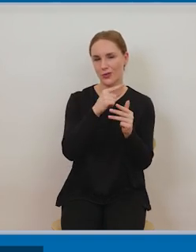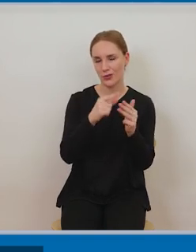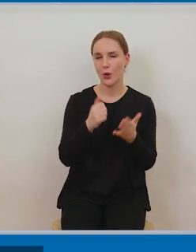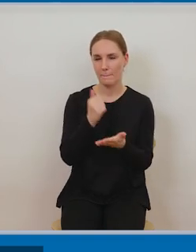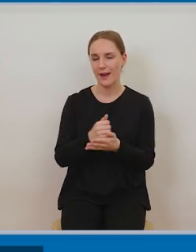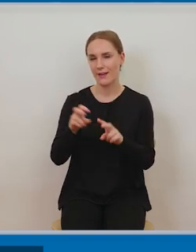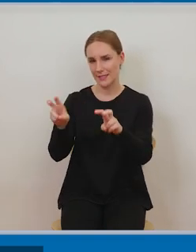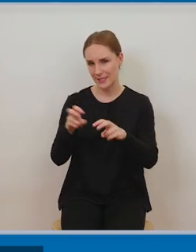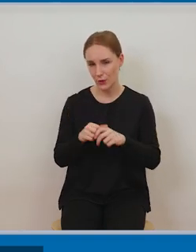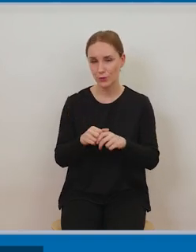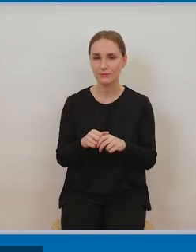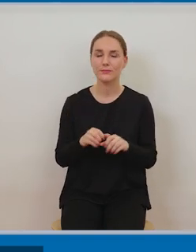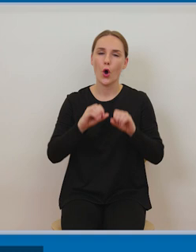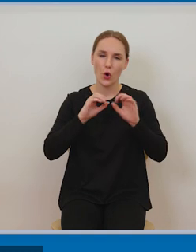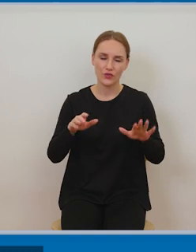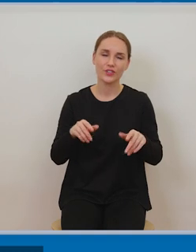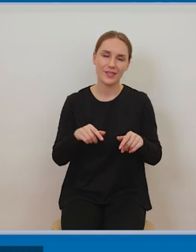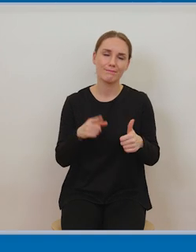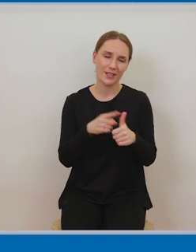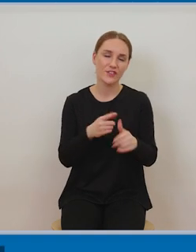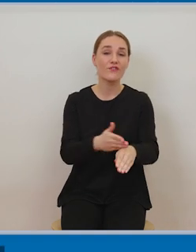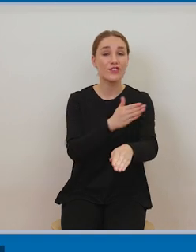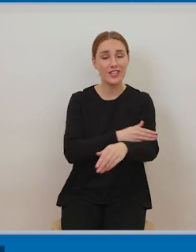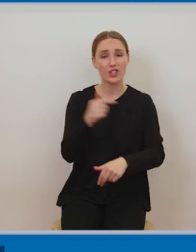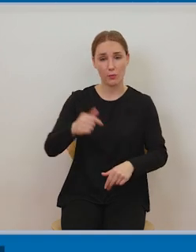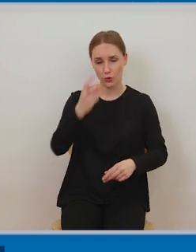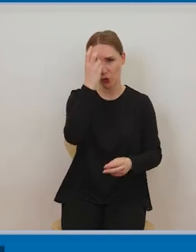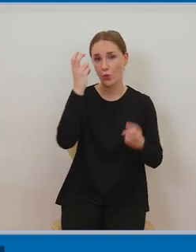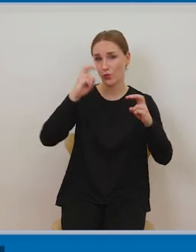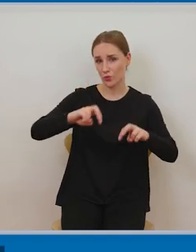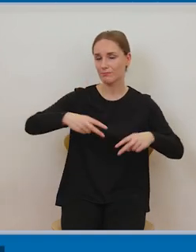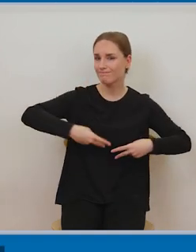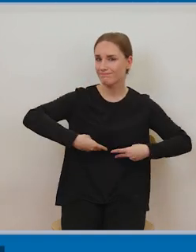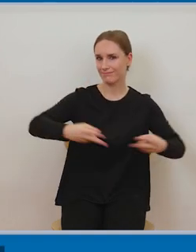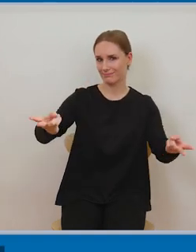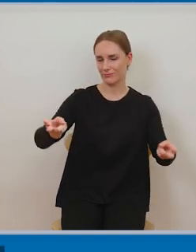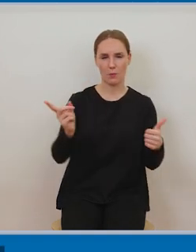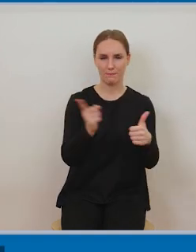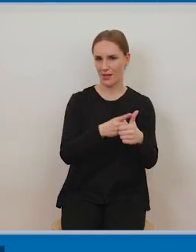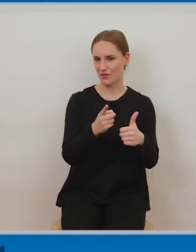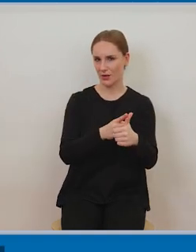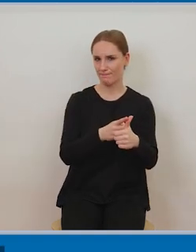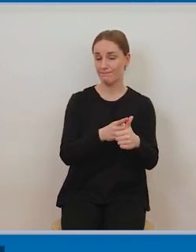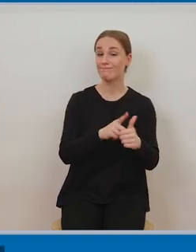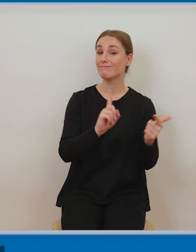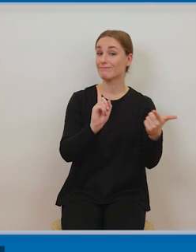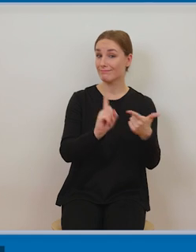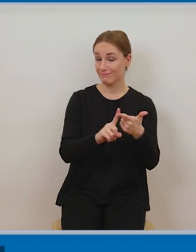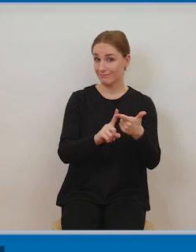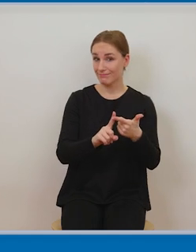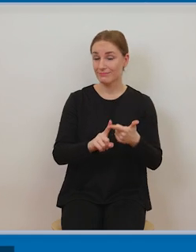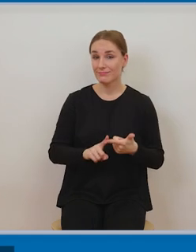legalny cytat w rozumieniu prawa autorskiego oznacza dosłowne przejęcie cudzej treści mamy czasami